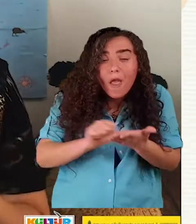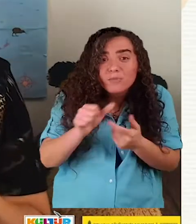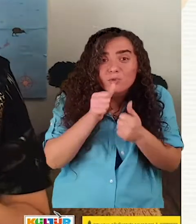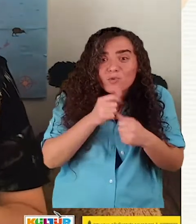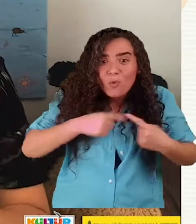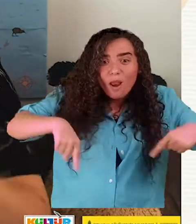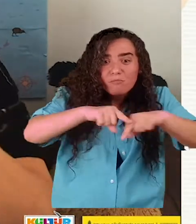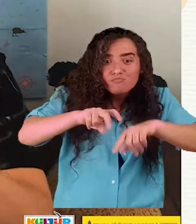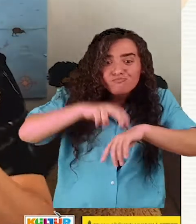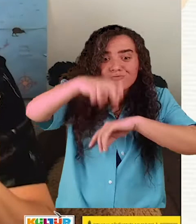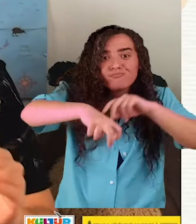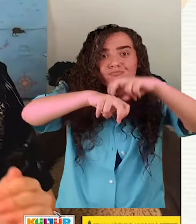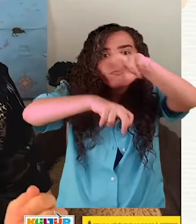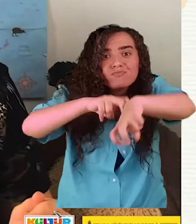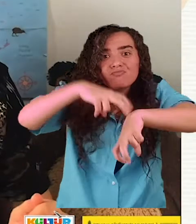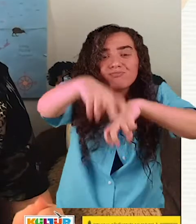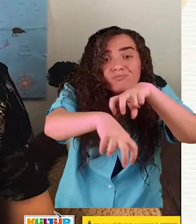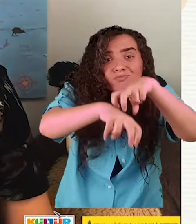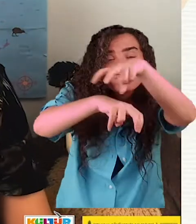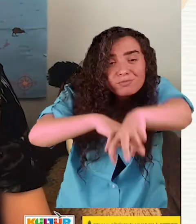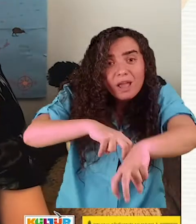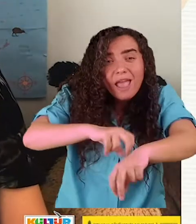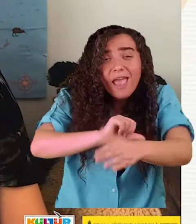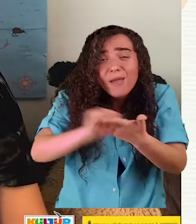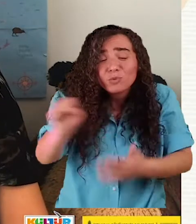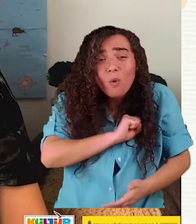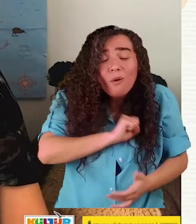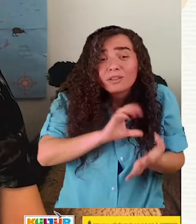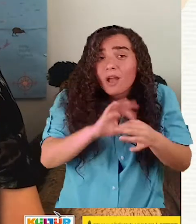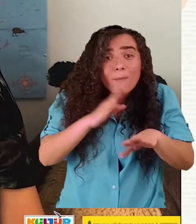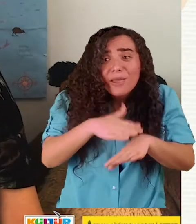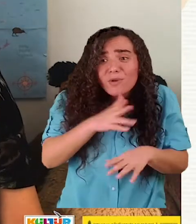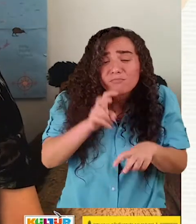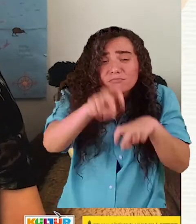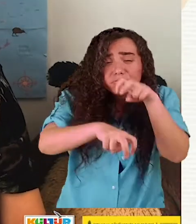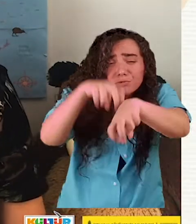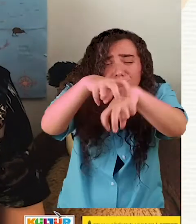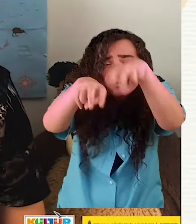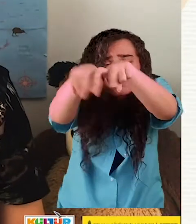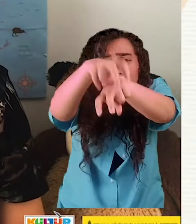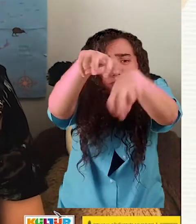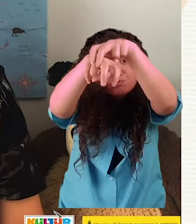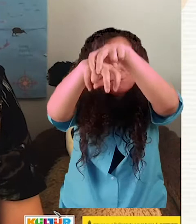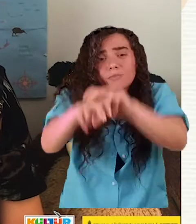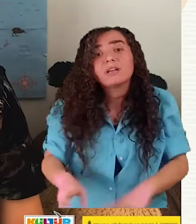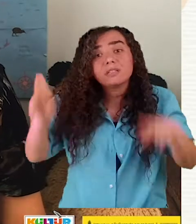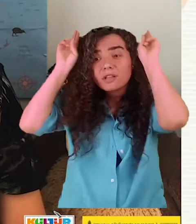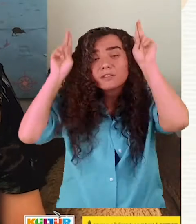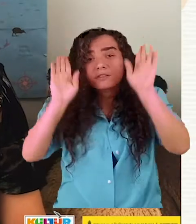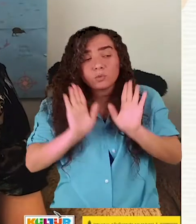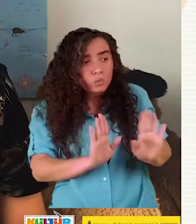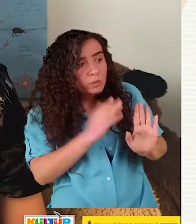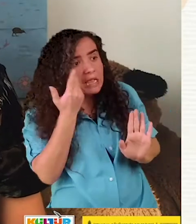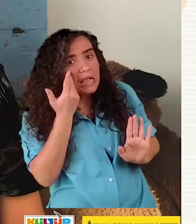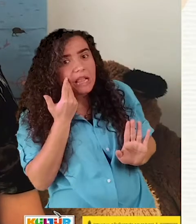korkudan ne yapacaklarını bilememiş, üst üste yığılmışlar. Tavşanlar durmuş, onları seyretmişler. Sonra içlerinden en yaşlısı,